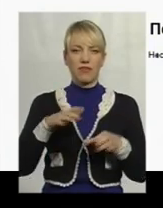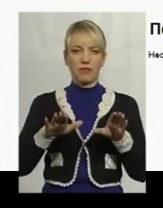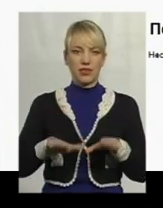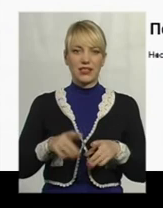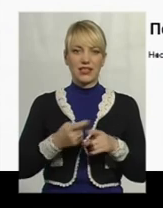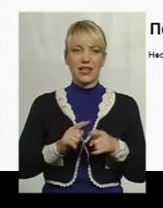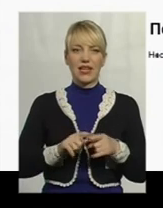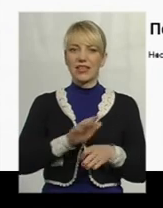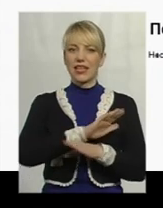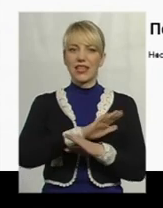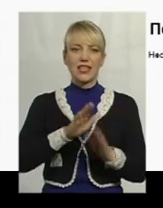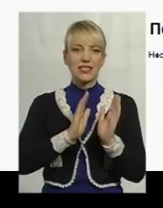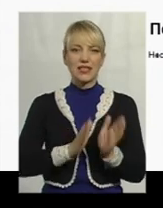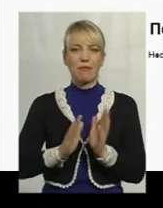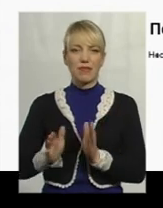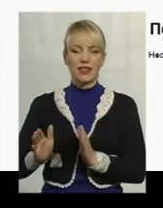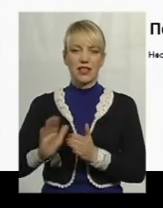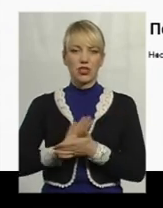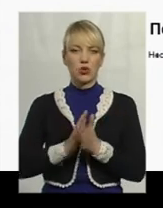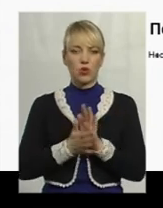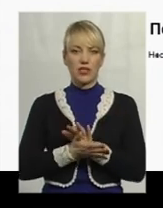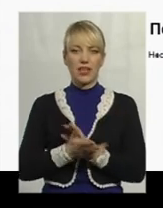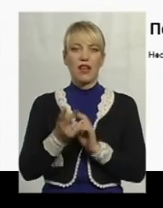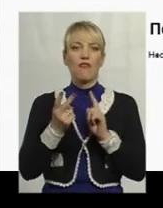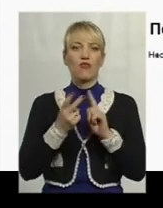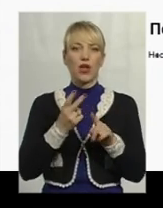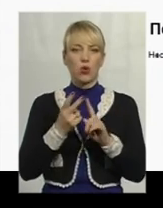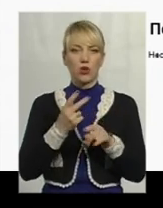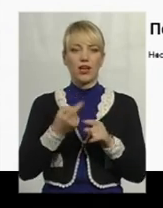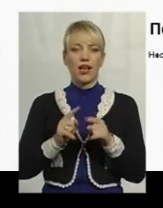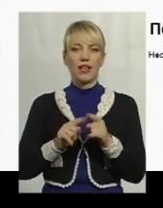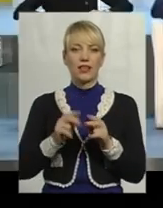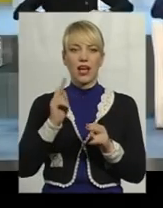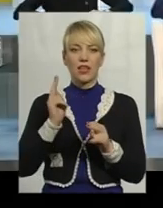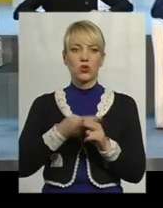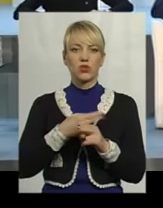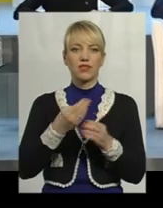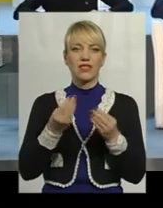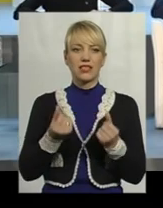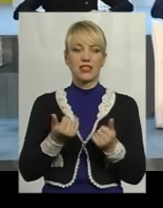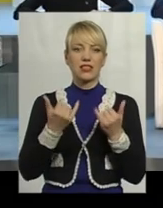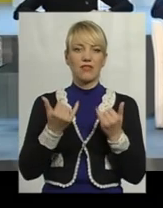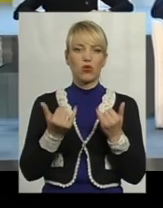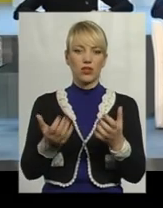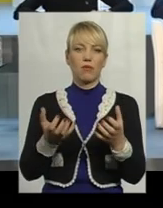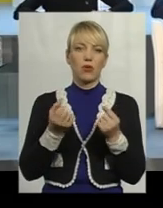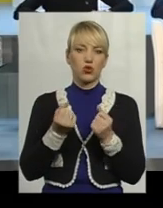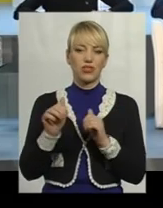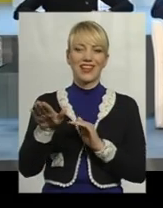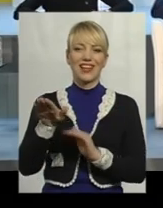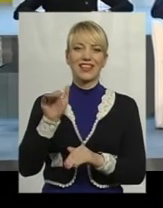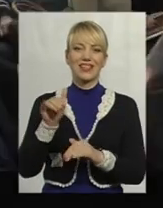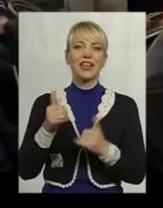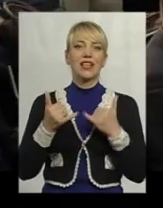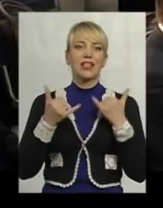нестабільна ситуація. І второго – це відсутствие средств. Сьогодні отримувати кредит для предпринимателів дуже